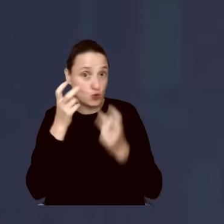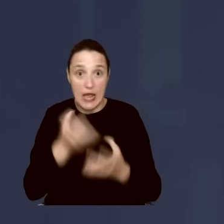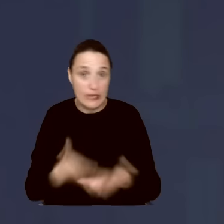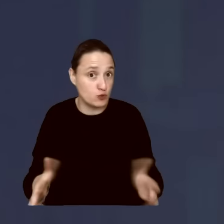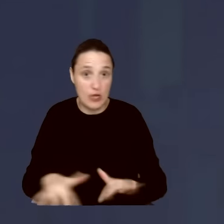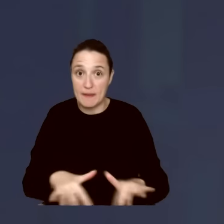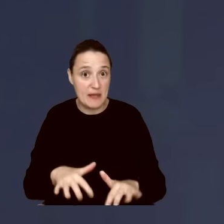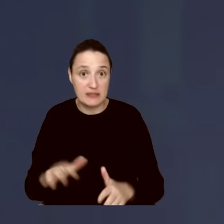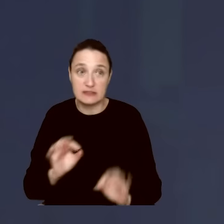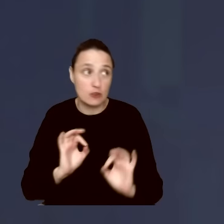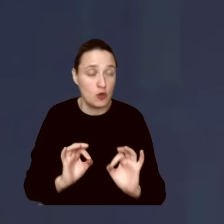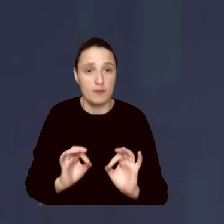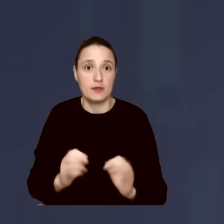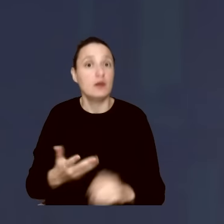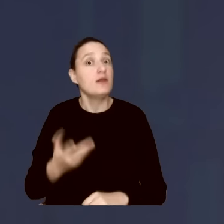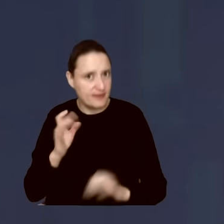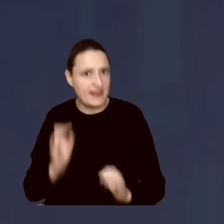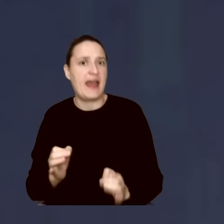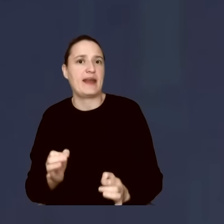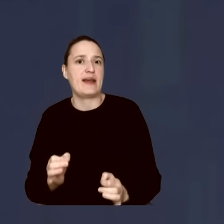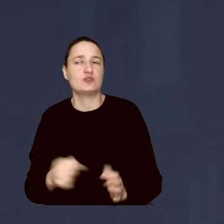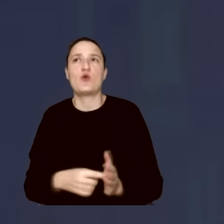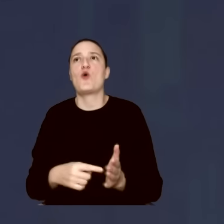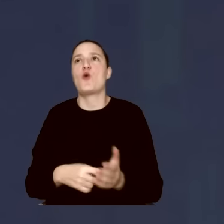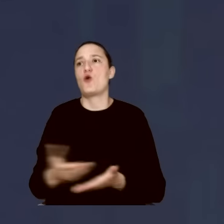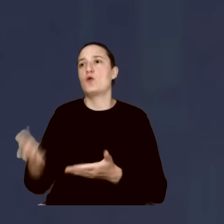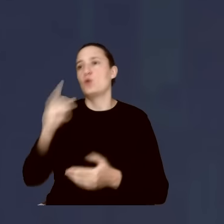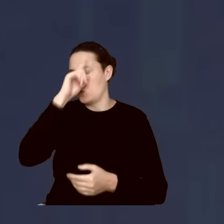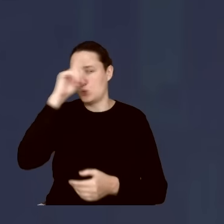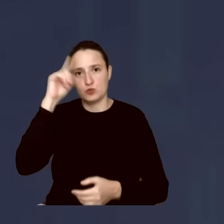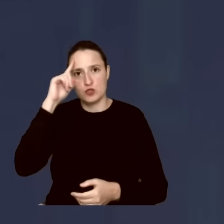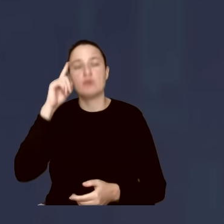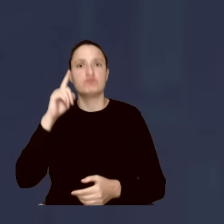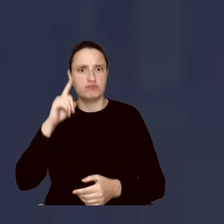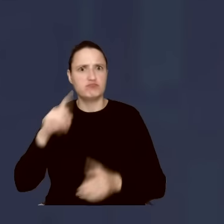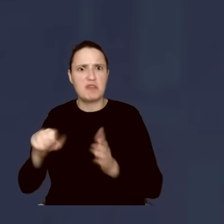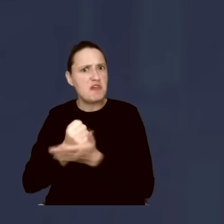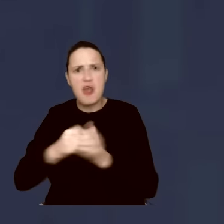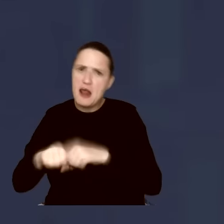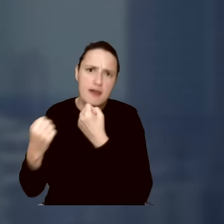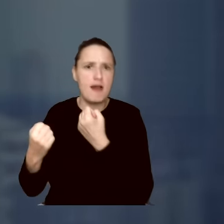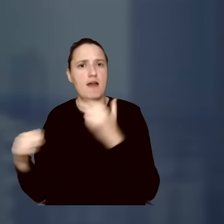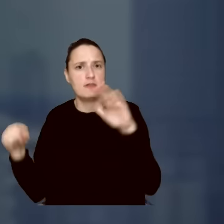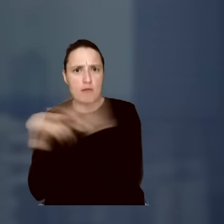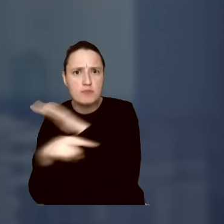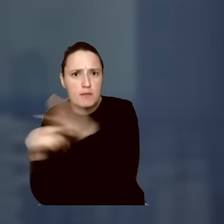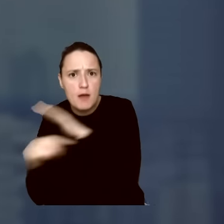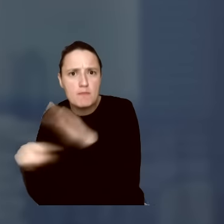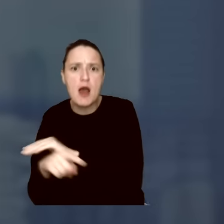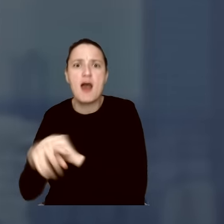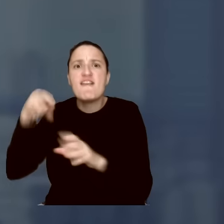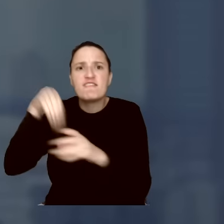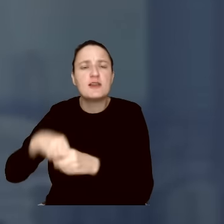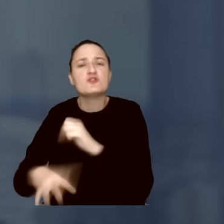ziemi, proszę Pana. Tylko teraz to są ludzie, którzy nielegalnie przekraczają polską granicę i są wyposażeni w 90